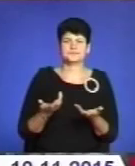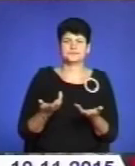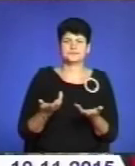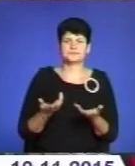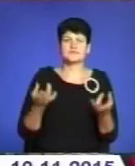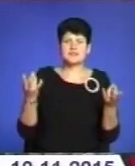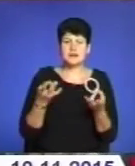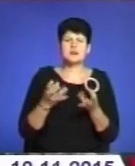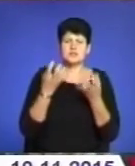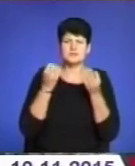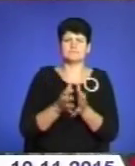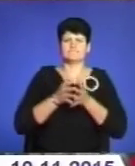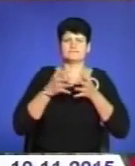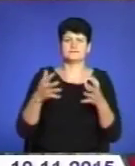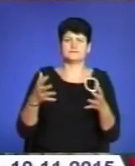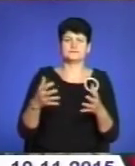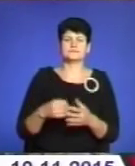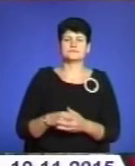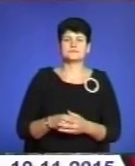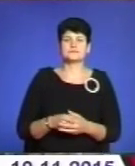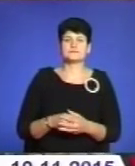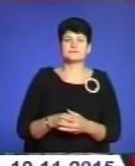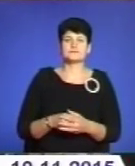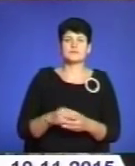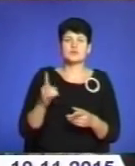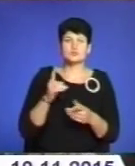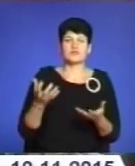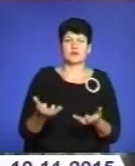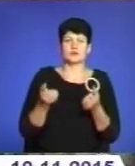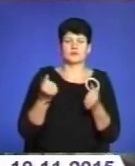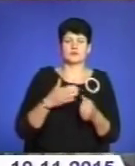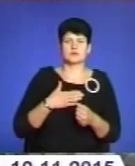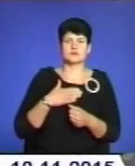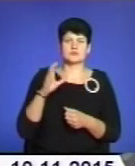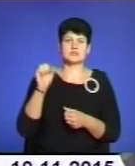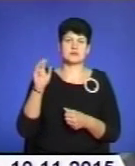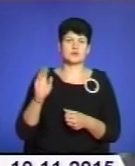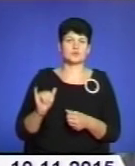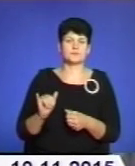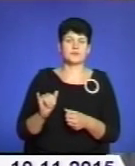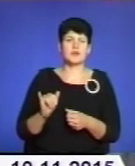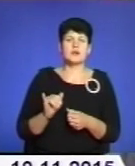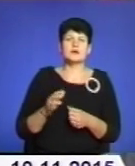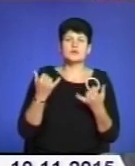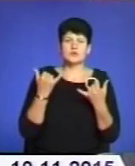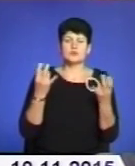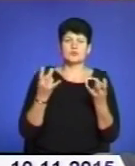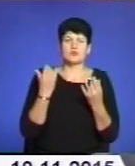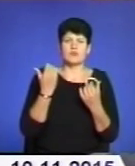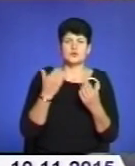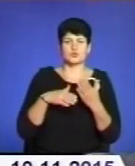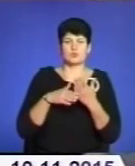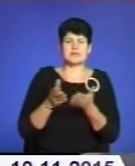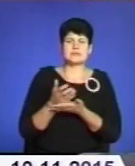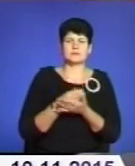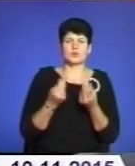Треба набагато більше, щоб ми врятували нашого Сашу. Нині родина потребує вашої допомоги. Збір